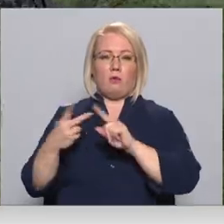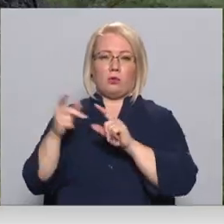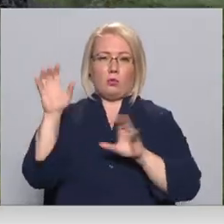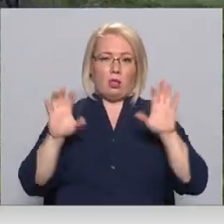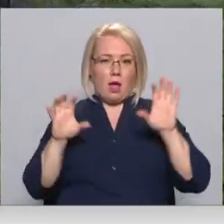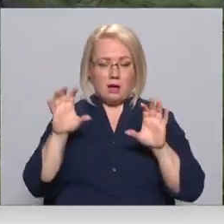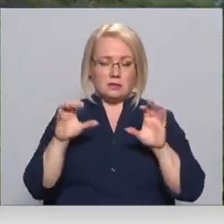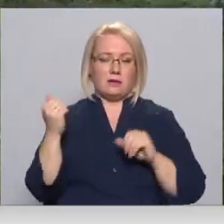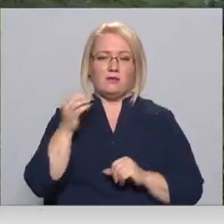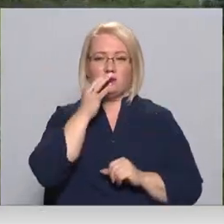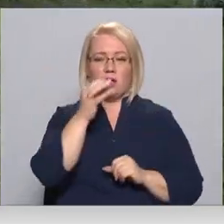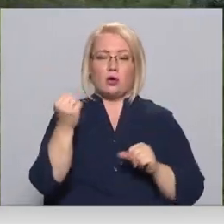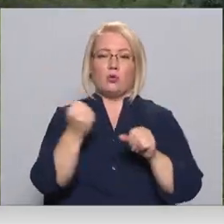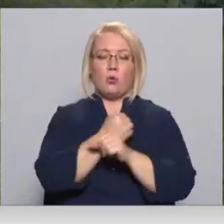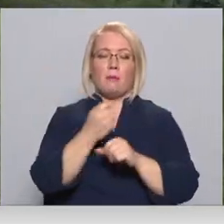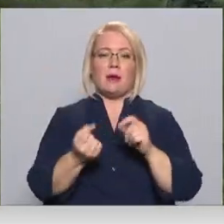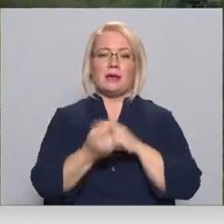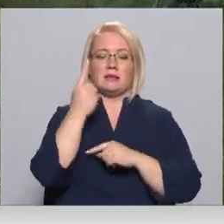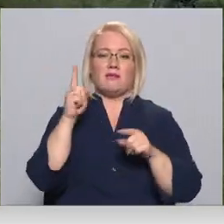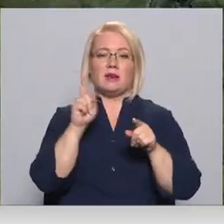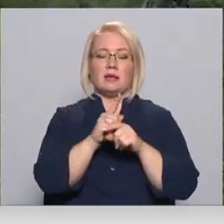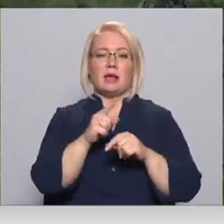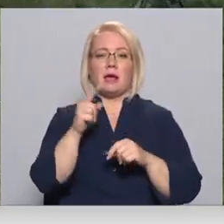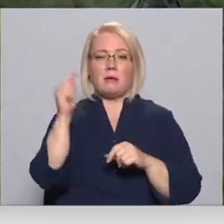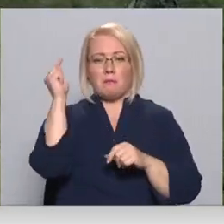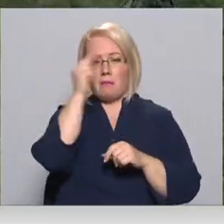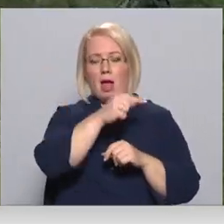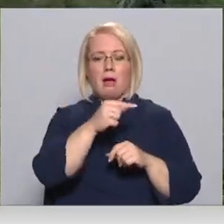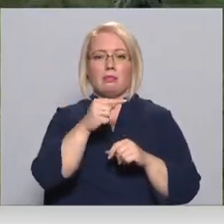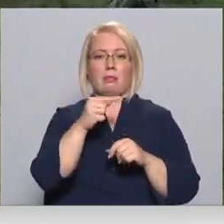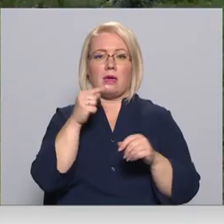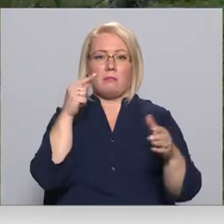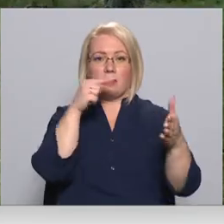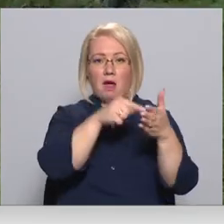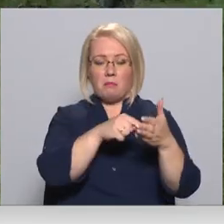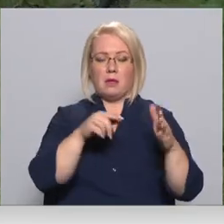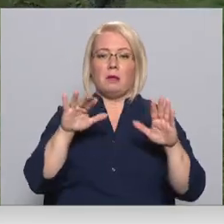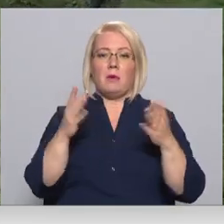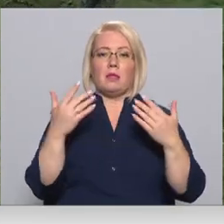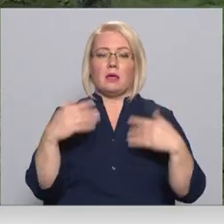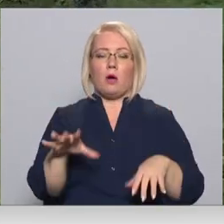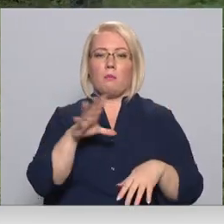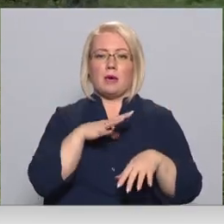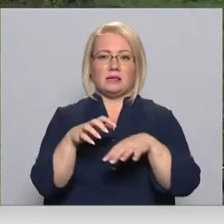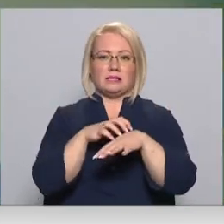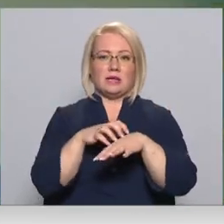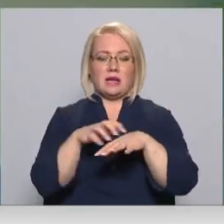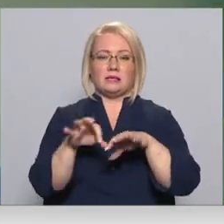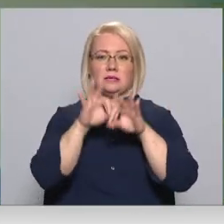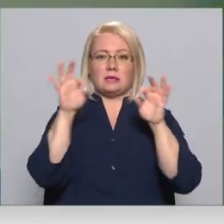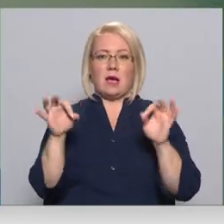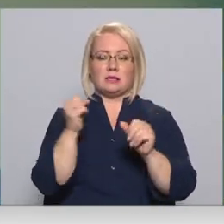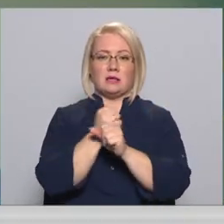izdevās iešaut arī melnējam, bet tā kā viņam jau bija stres, jau bija sācis